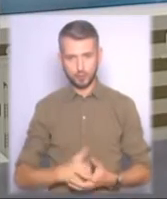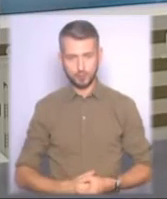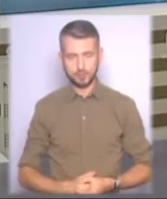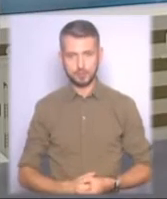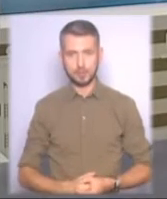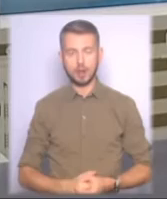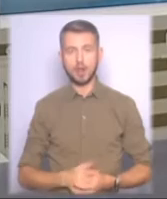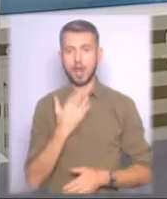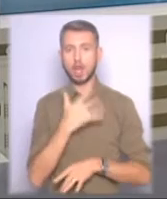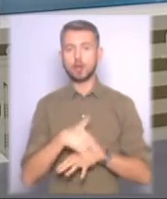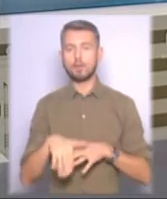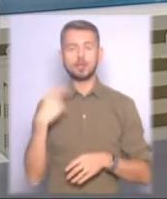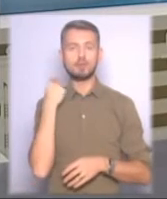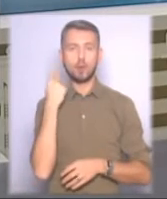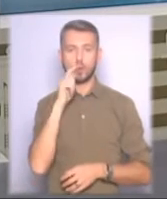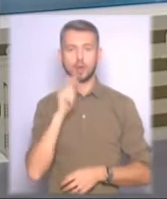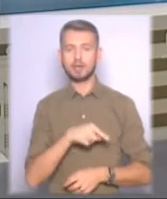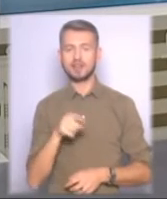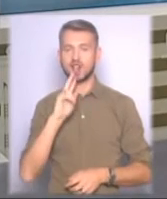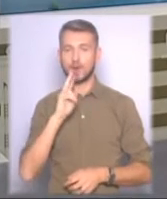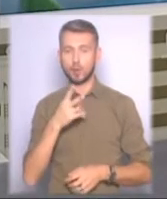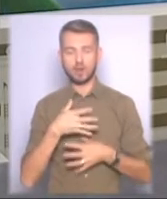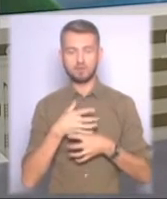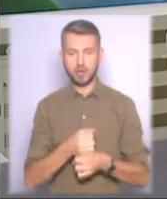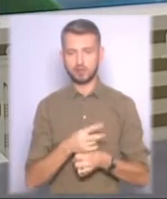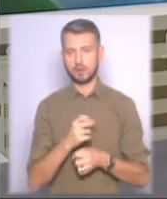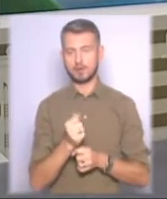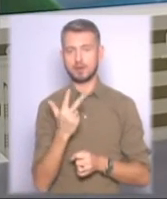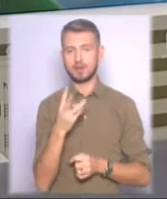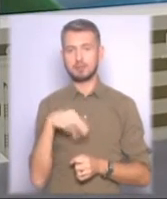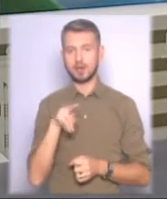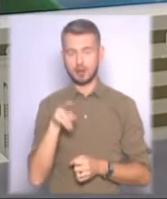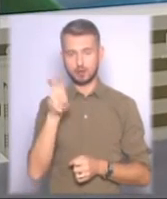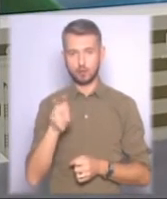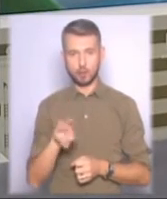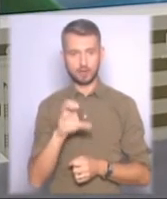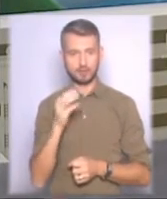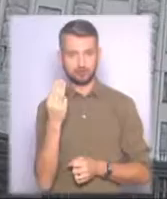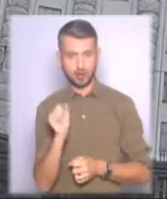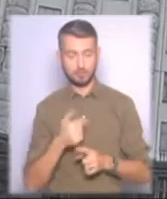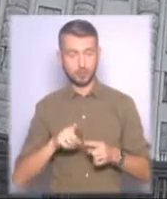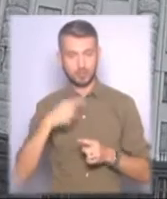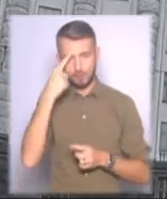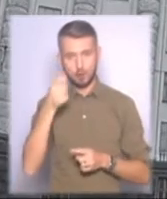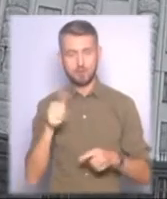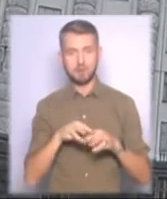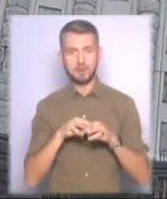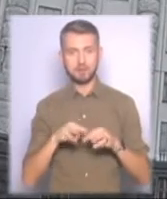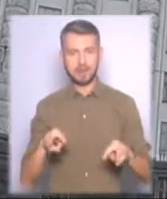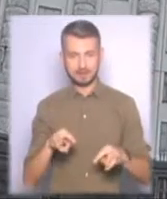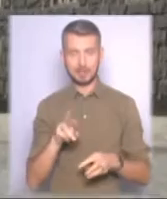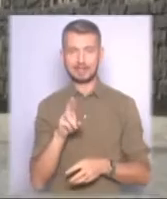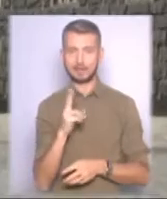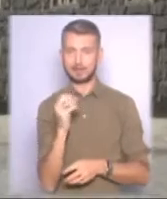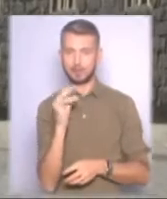Зовнішній борг України за два роки зменшився майже на 3 мільярди доларів США. Про це повідомив прем'єр-міністр Арсеній Яценюк.